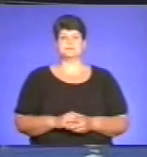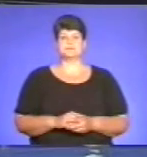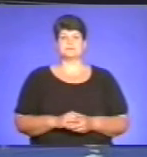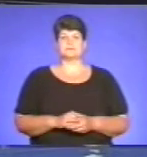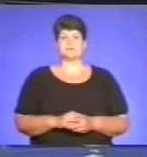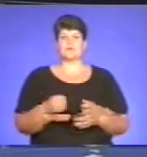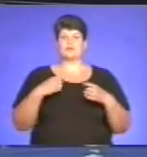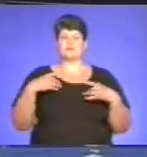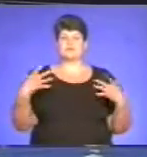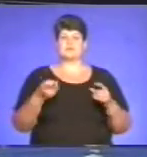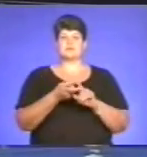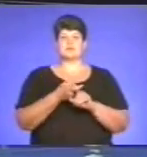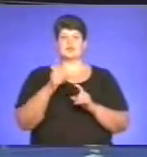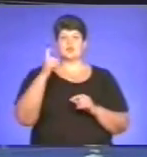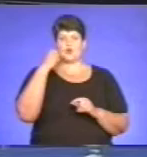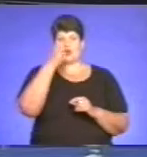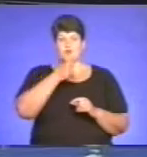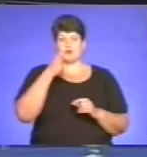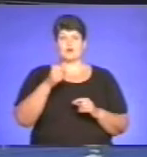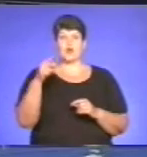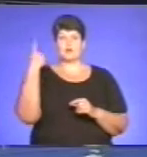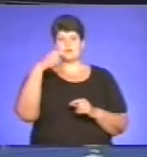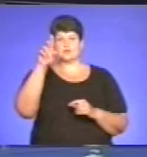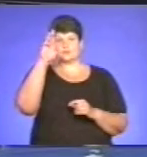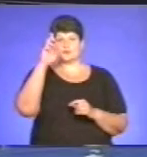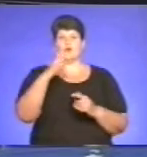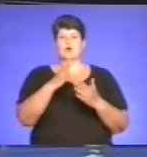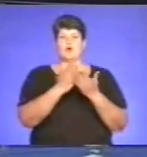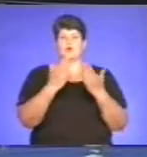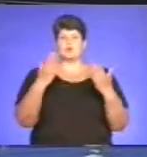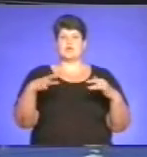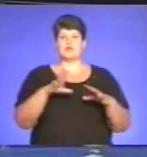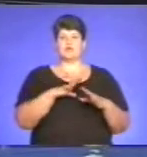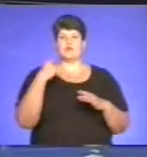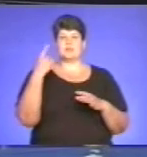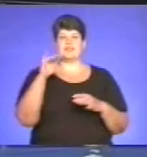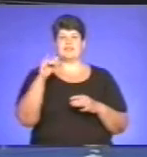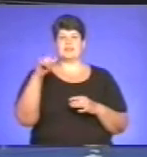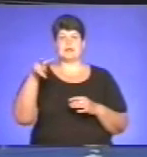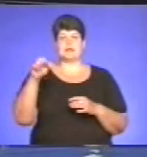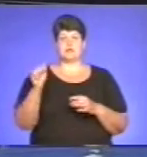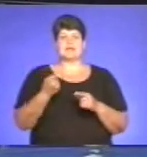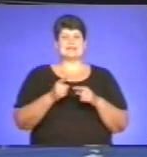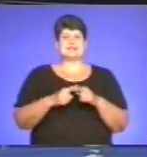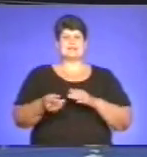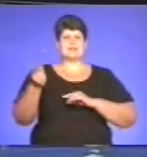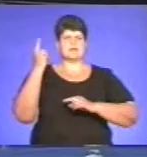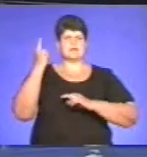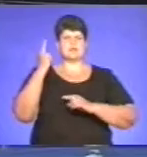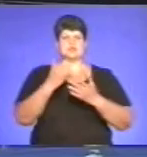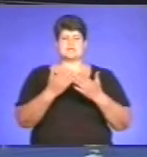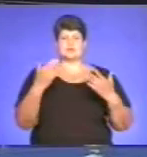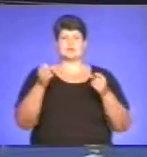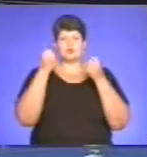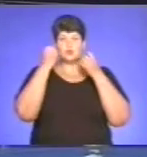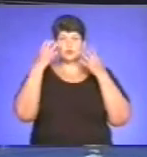Урочистості з нагоди сторіччя обласного краєзнавчого музею відбулися в обласній філаремонії. Це найдавніший заклад культури і